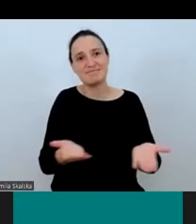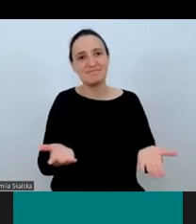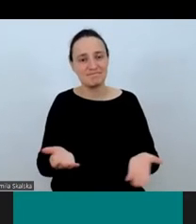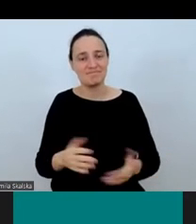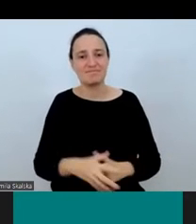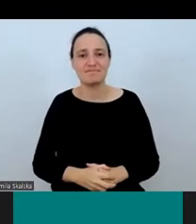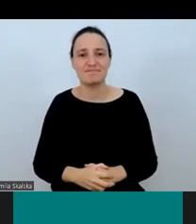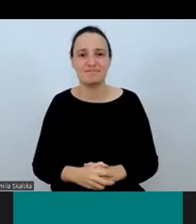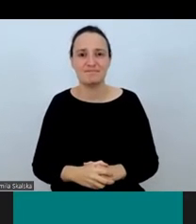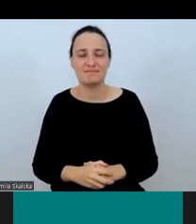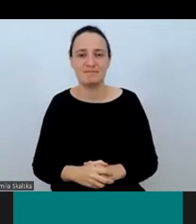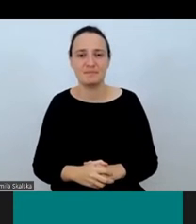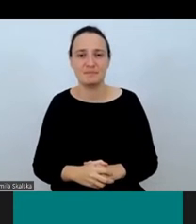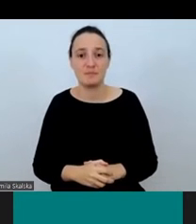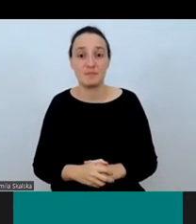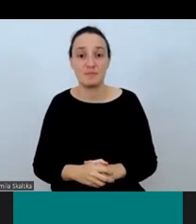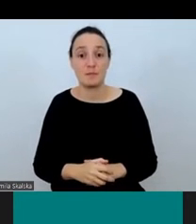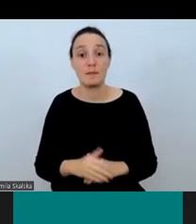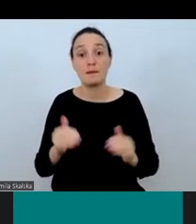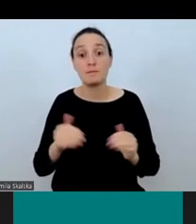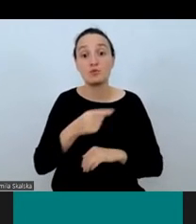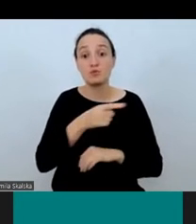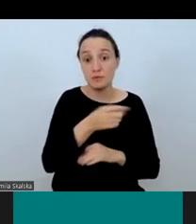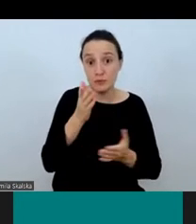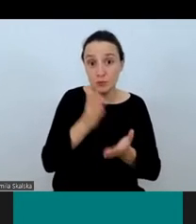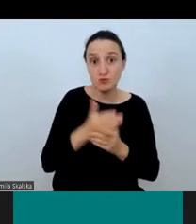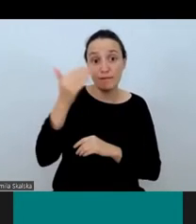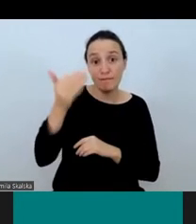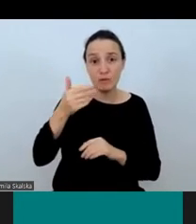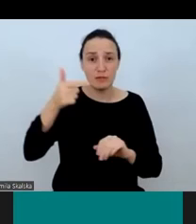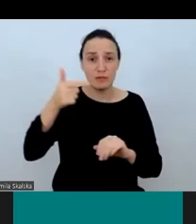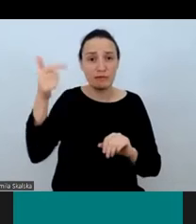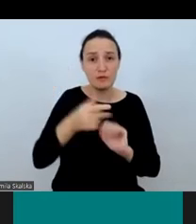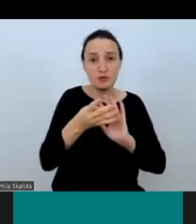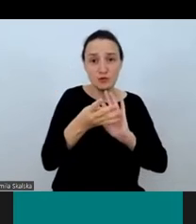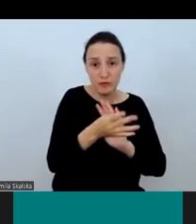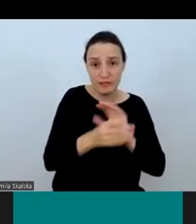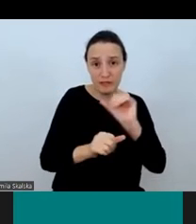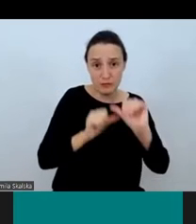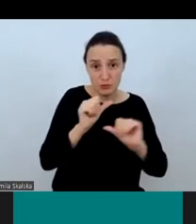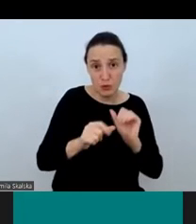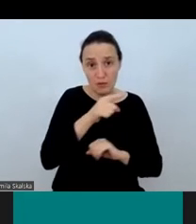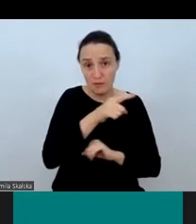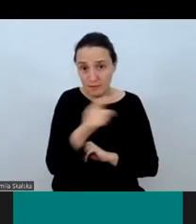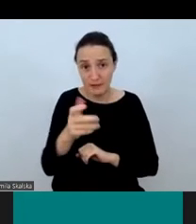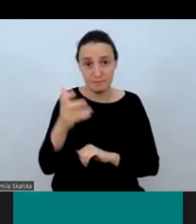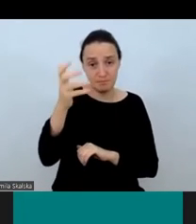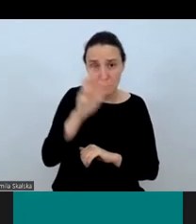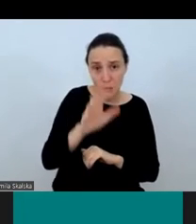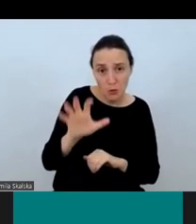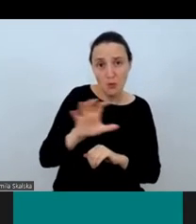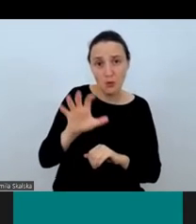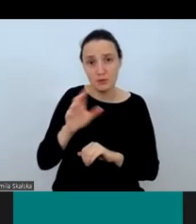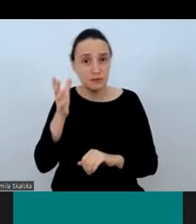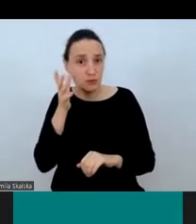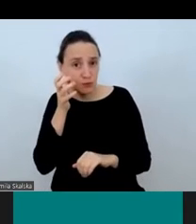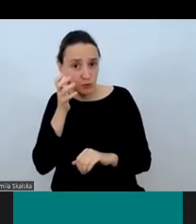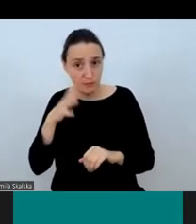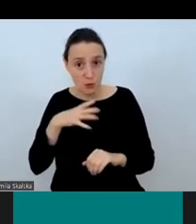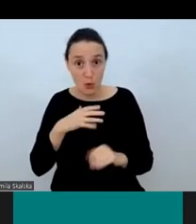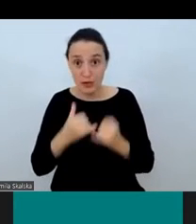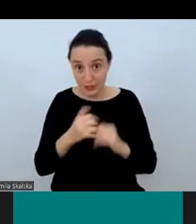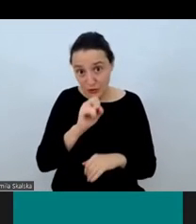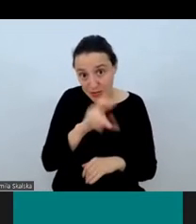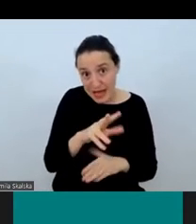Być może słuchali Państwo mojego wykładu z 2019 roku i jeżeli tak, to może